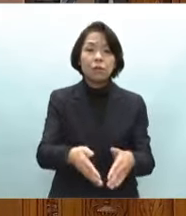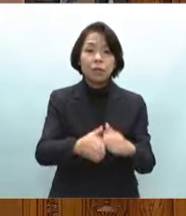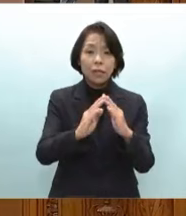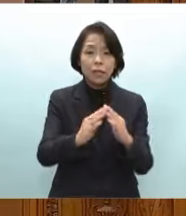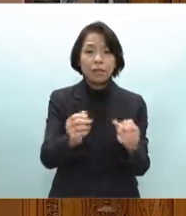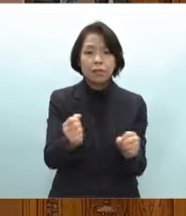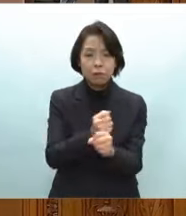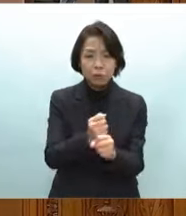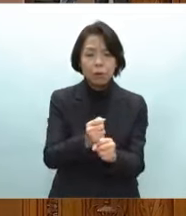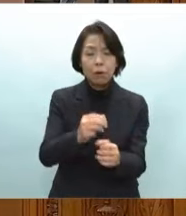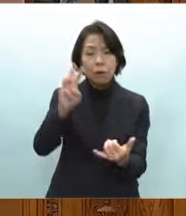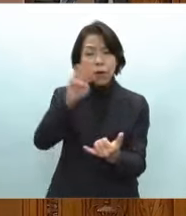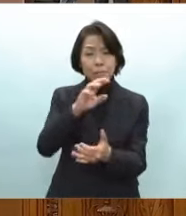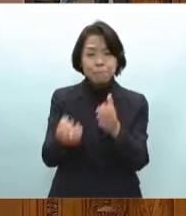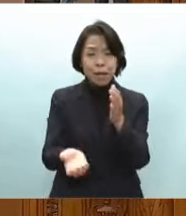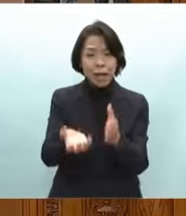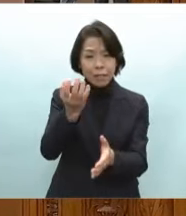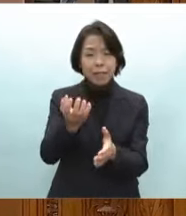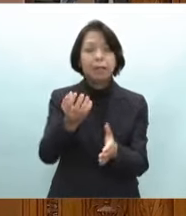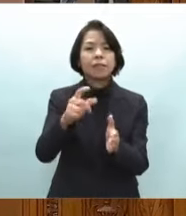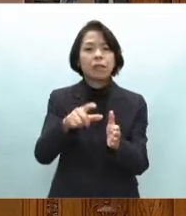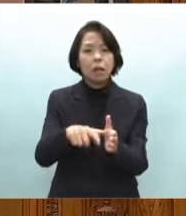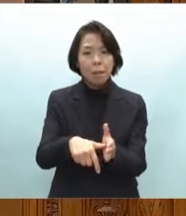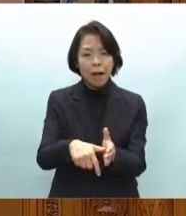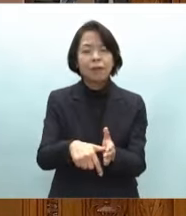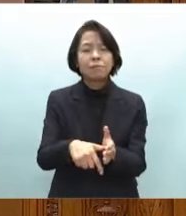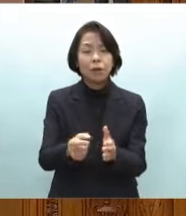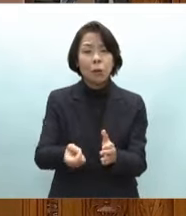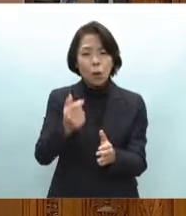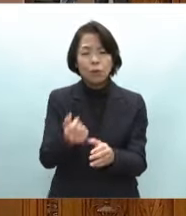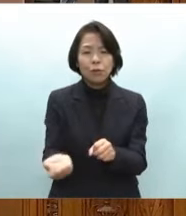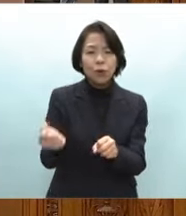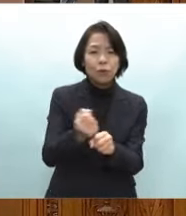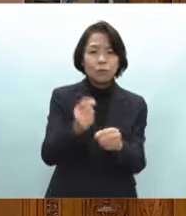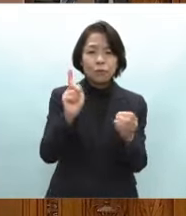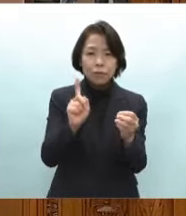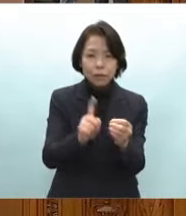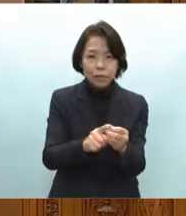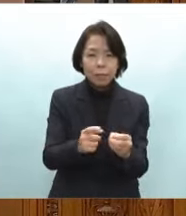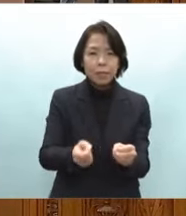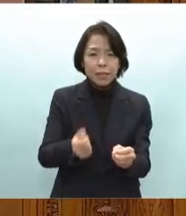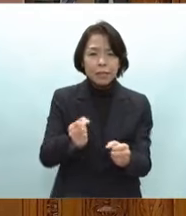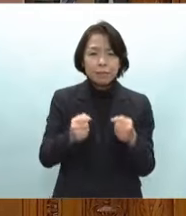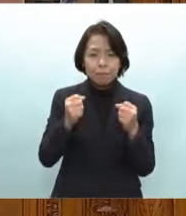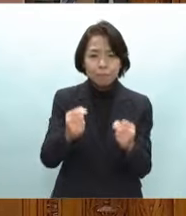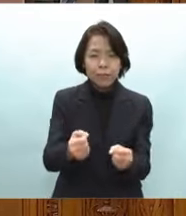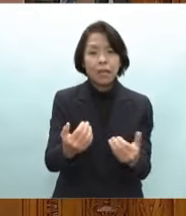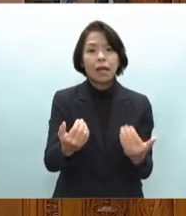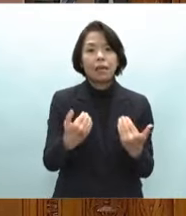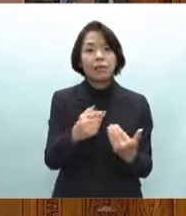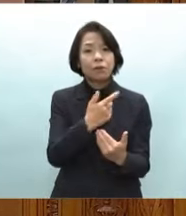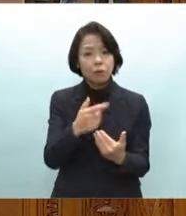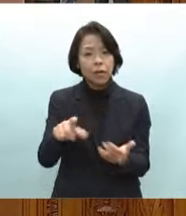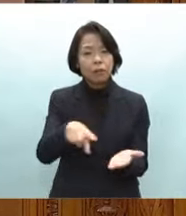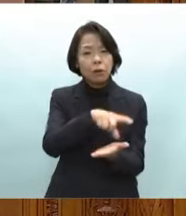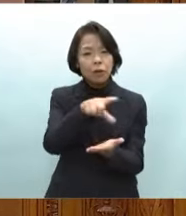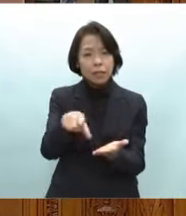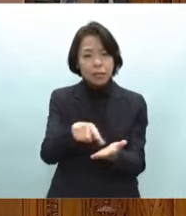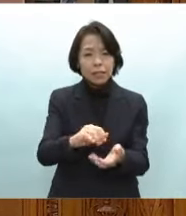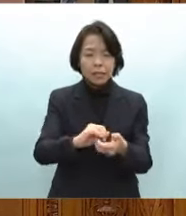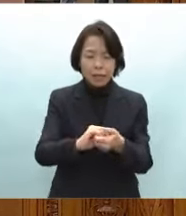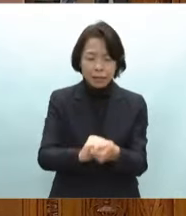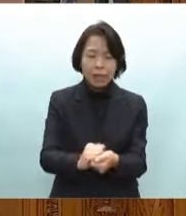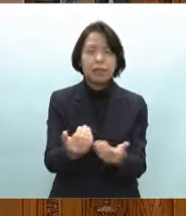は災害が発生すれば応急復旧のために直ちに出動するなど地域にとって不可欠な